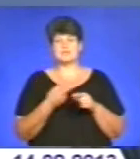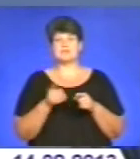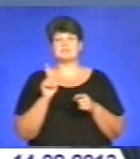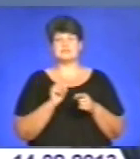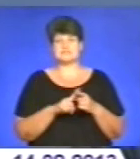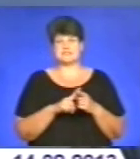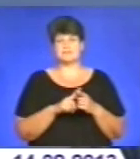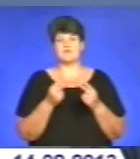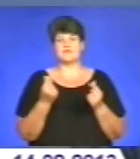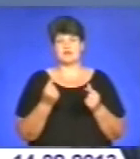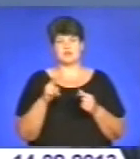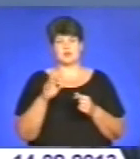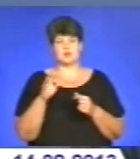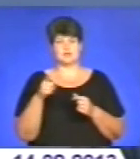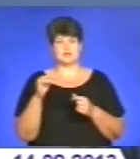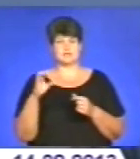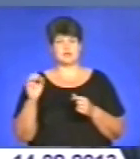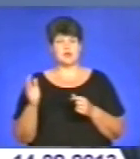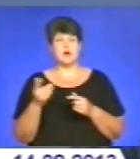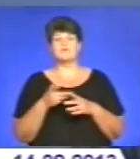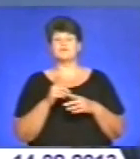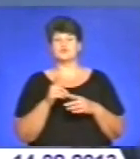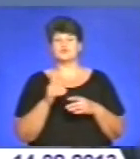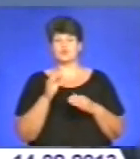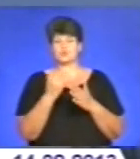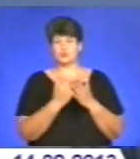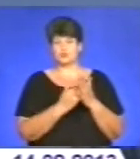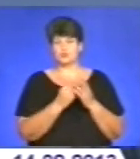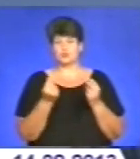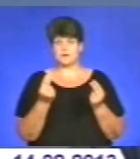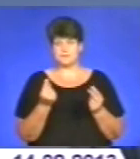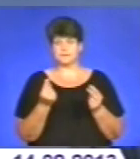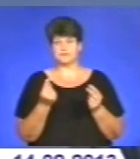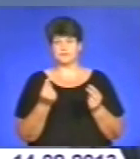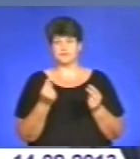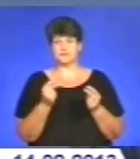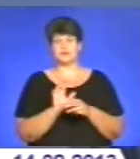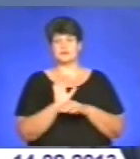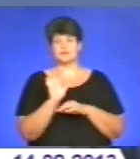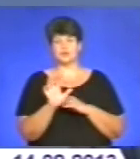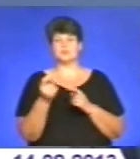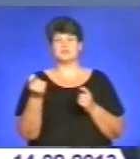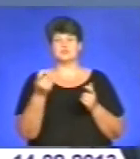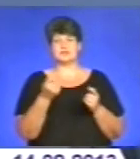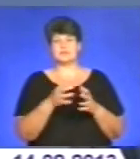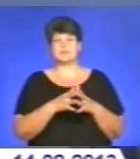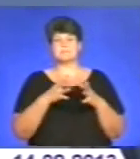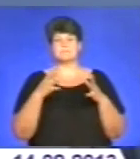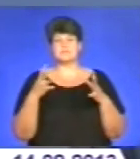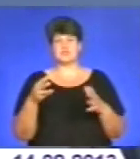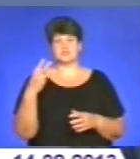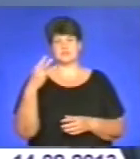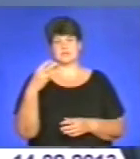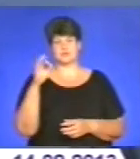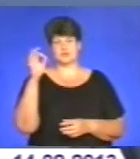вартість логістики. А в структурі вартості експорту пшениці більше 30